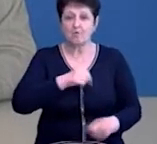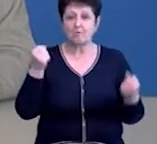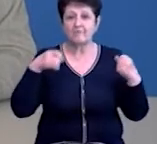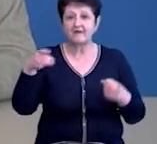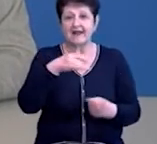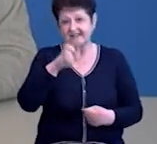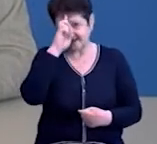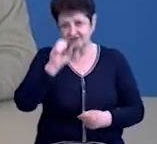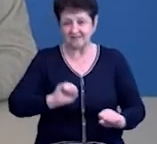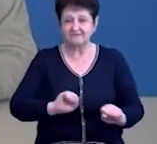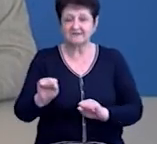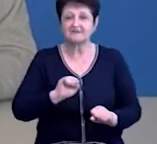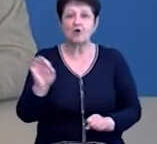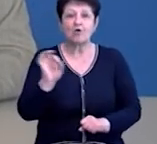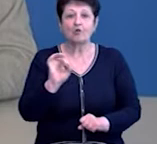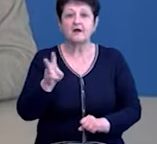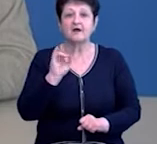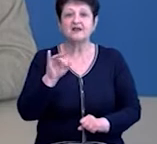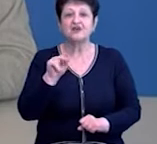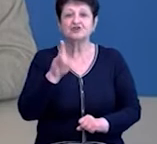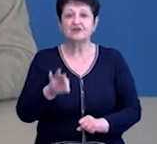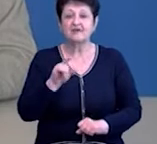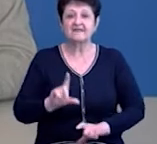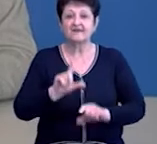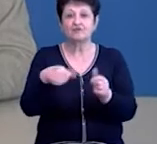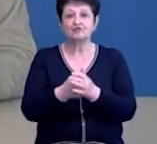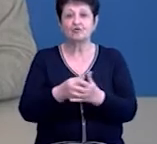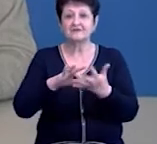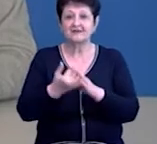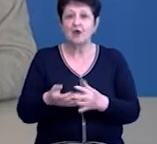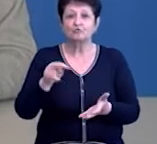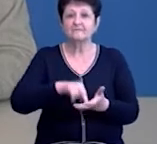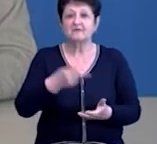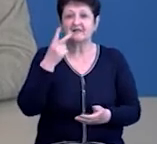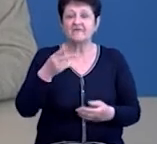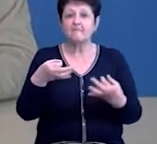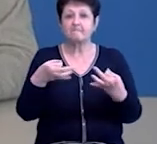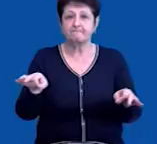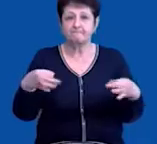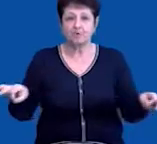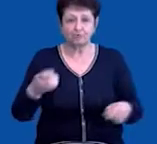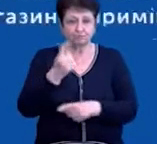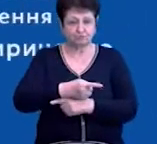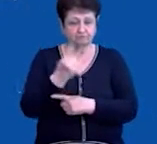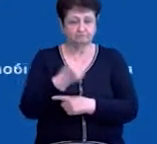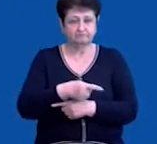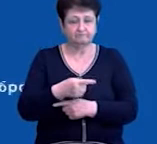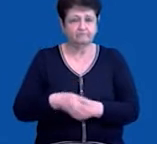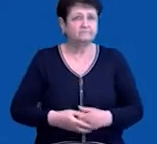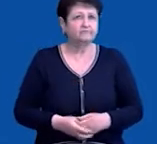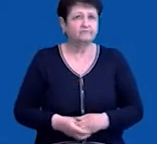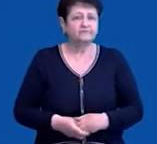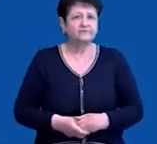райдержадміністрації Олега Кириченка, на в'їзді до села встановлять два пункти пропуску. Будуть чергувати